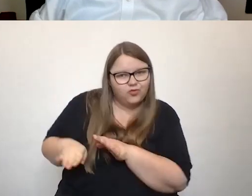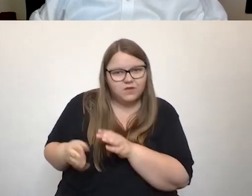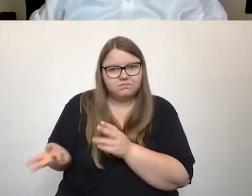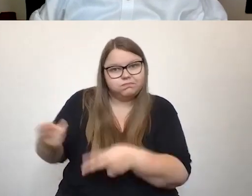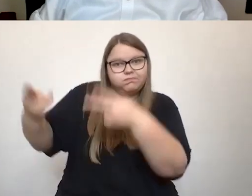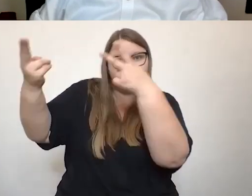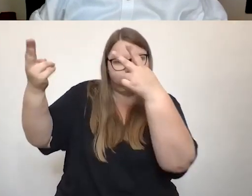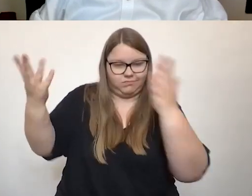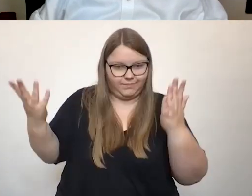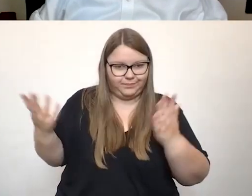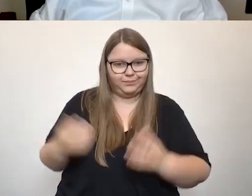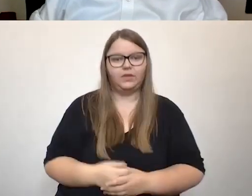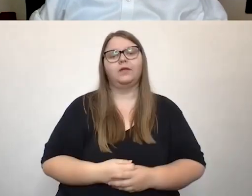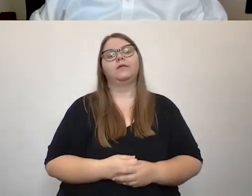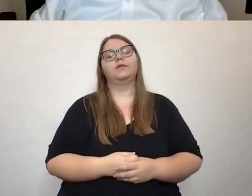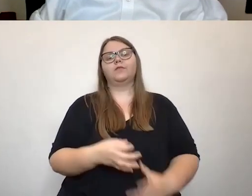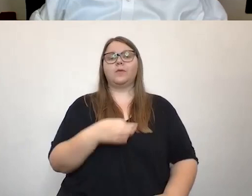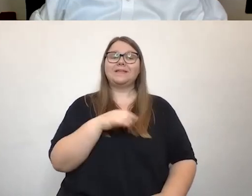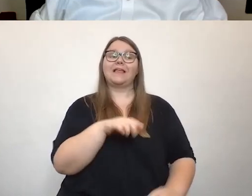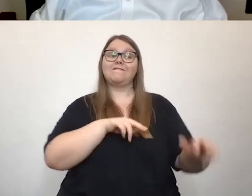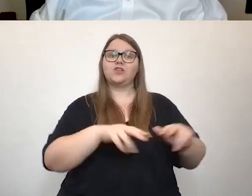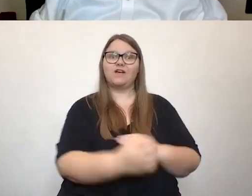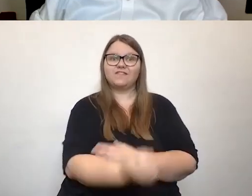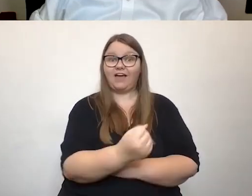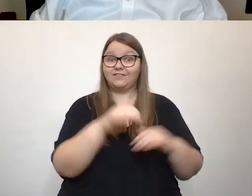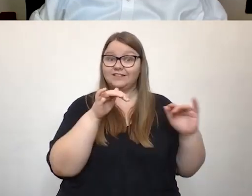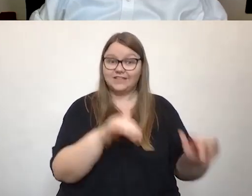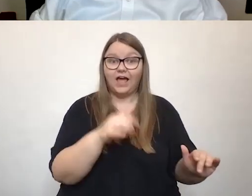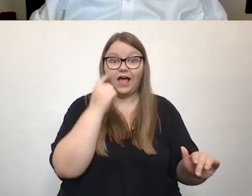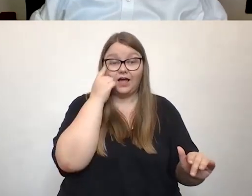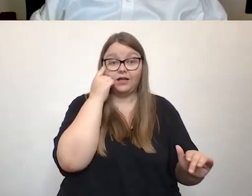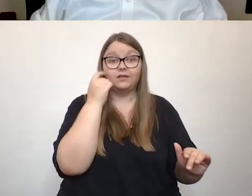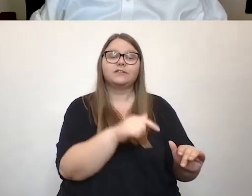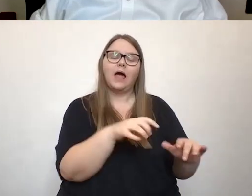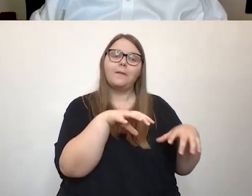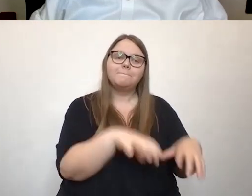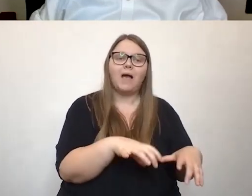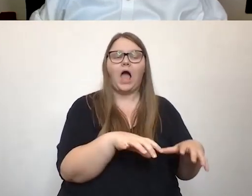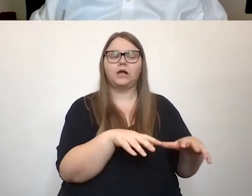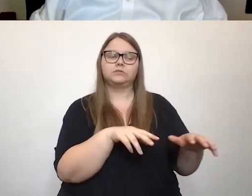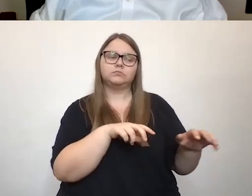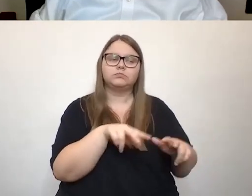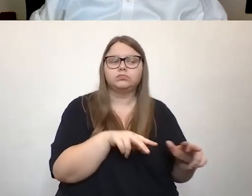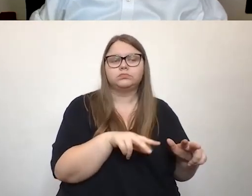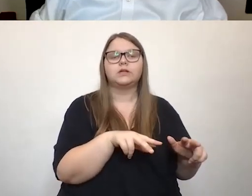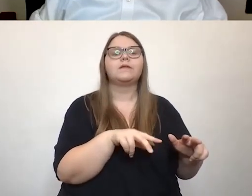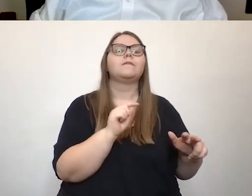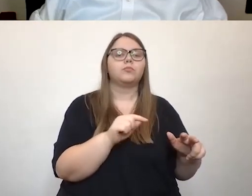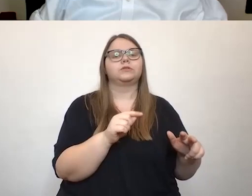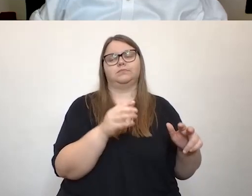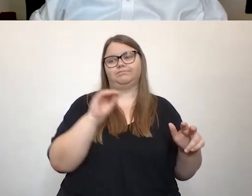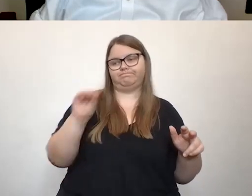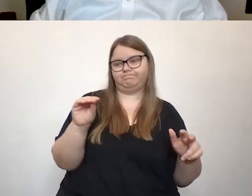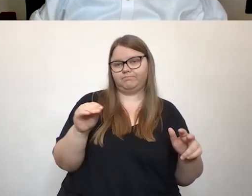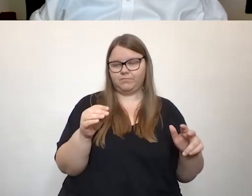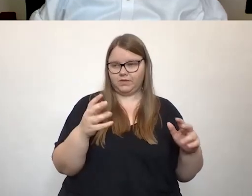wirtschaftliche Kraft, die Markt, das Marktvolumen muss kommuniziert, da muss